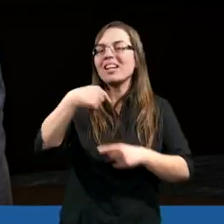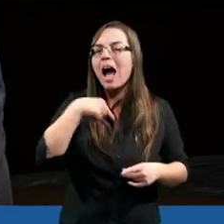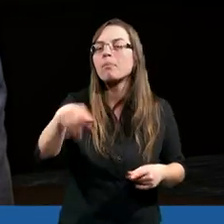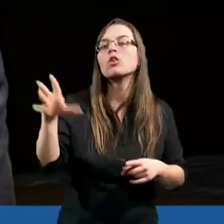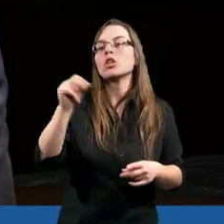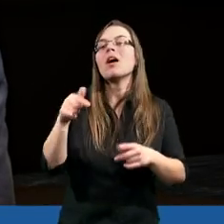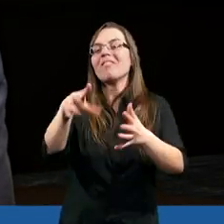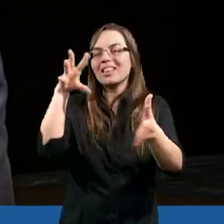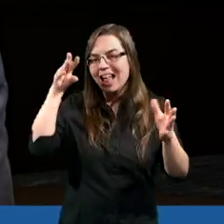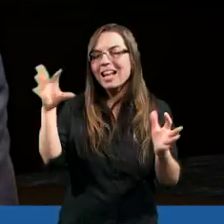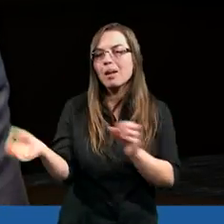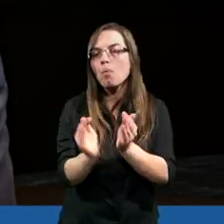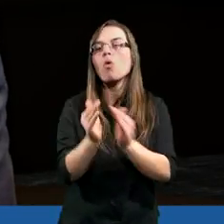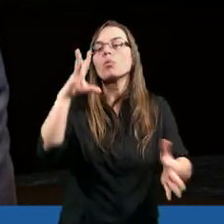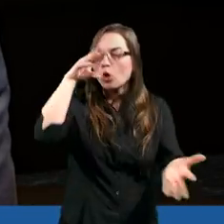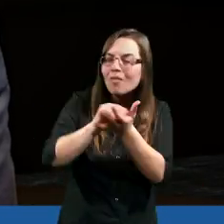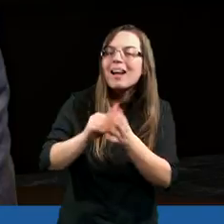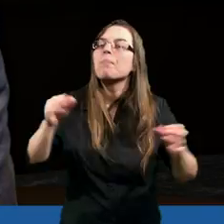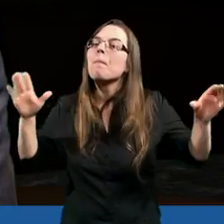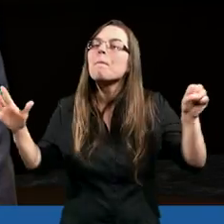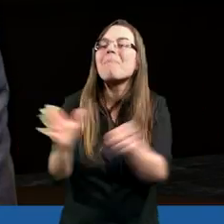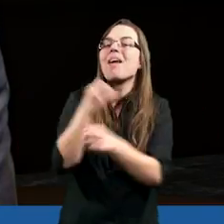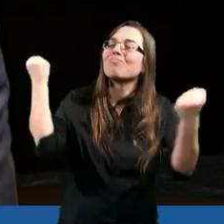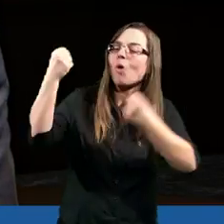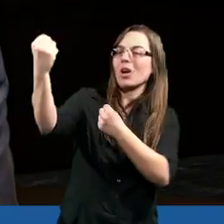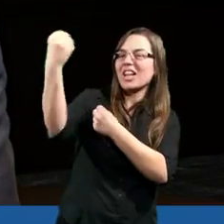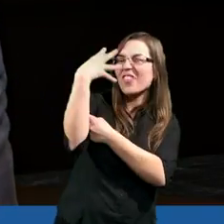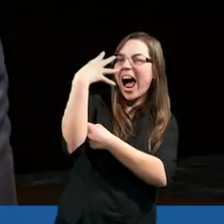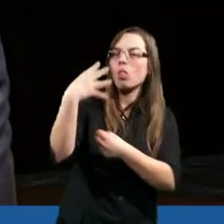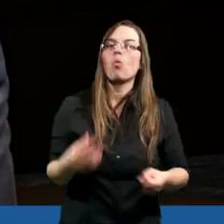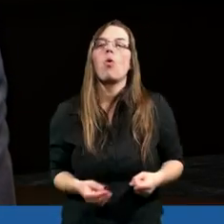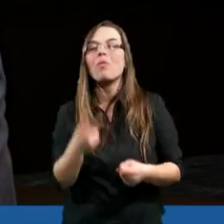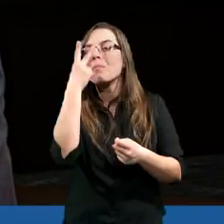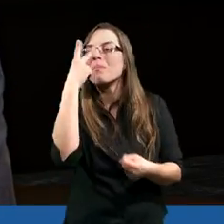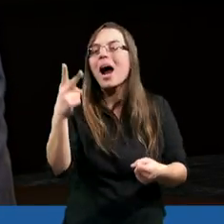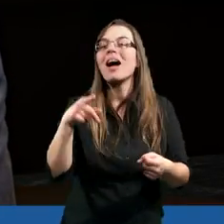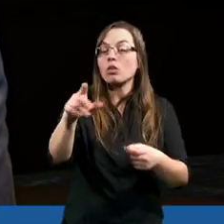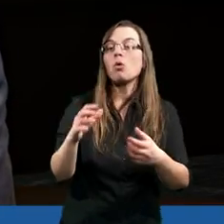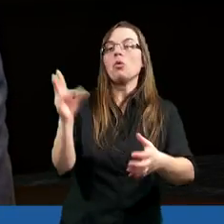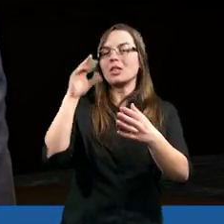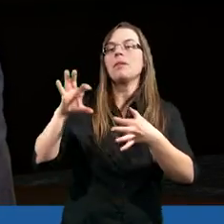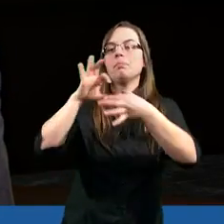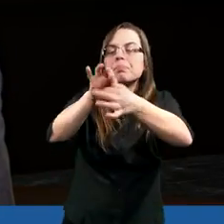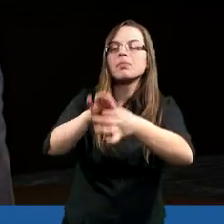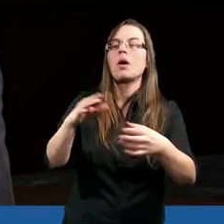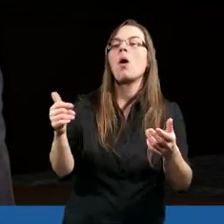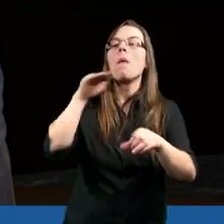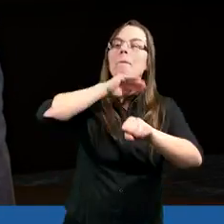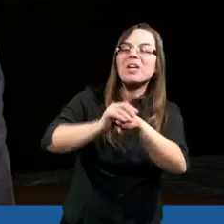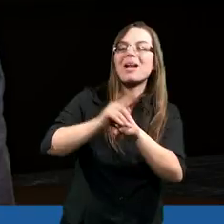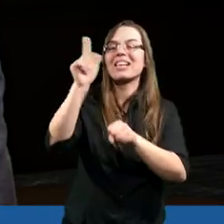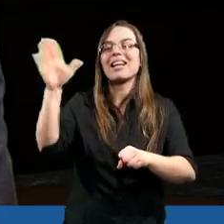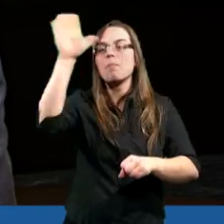sposób oświadczam całemu światu, że odtąd zawieram przymierze z Bogiem